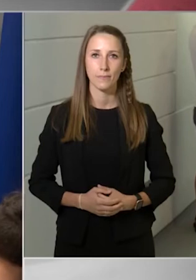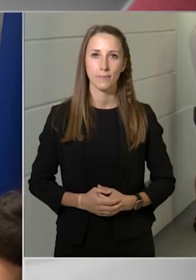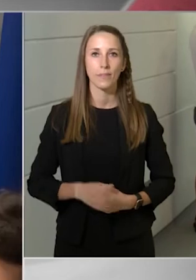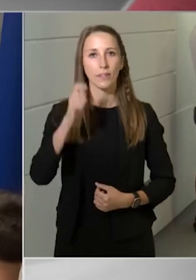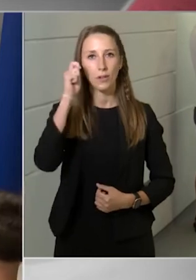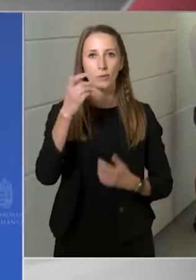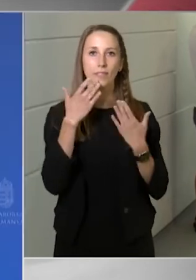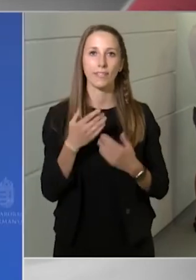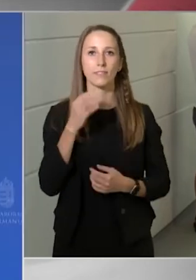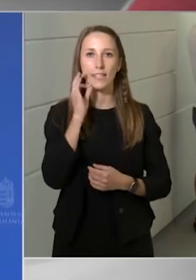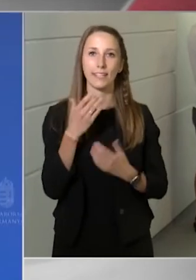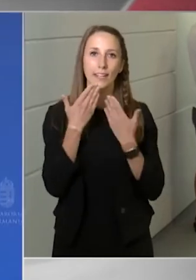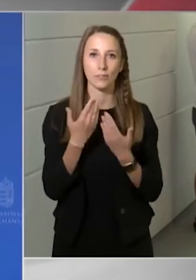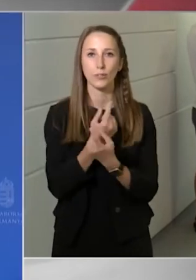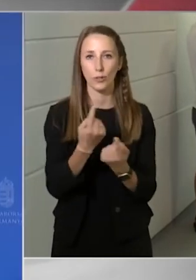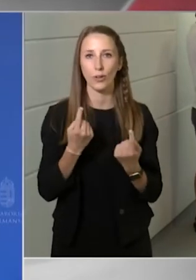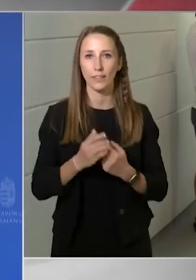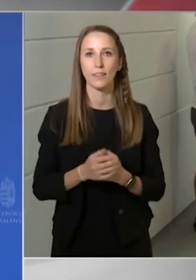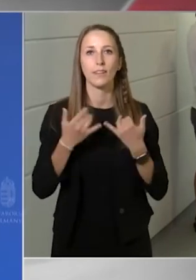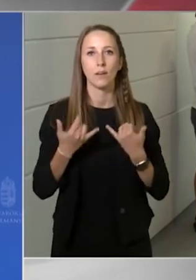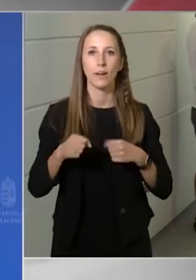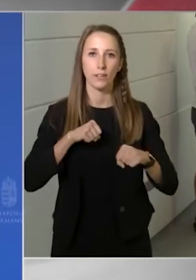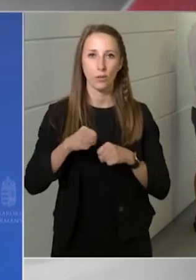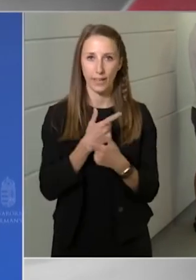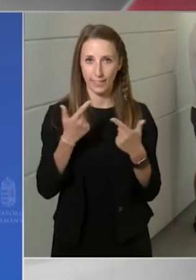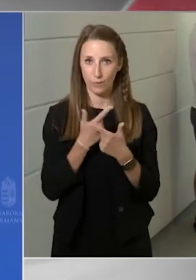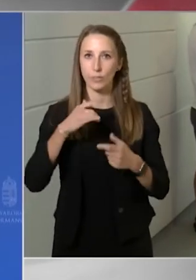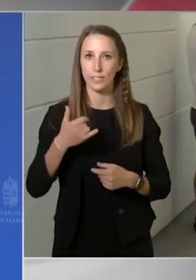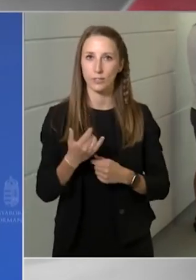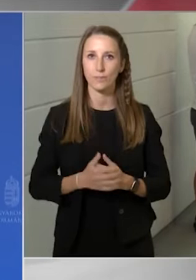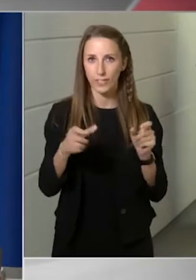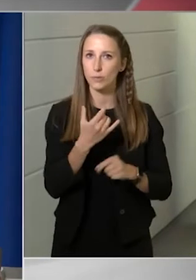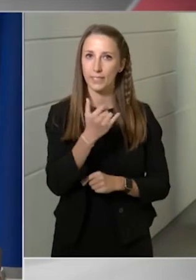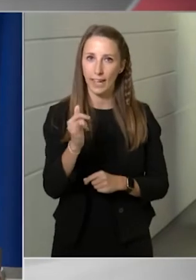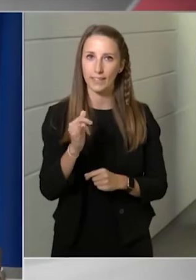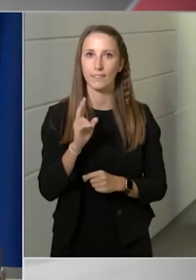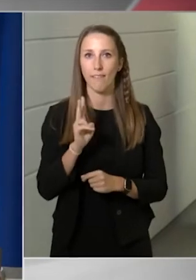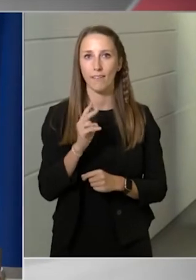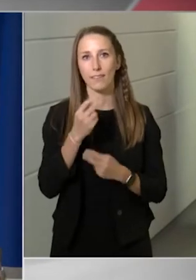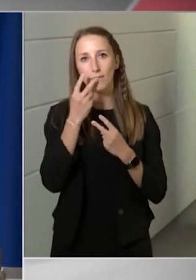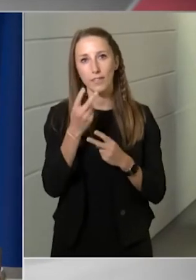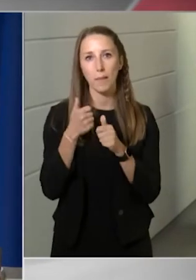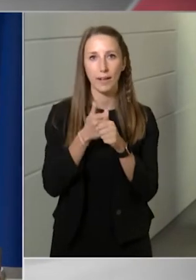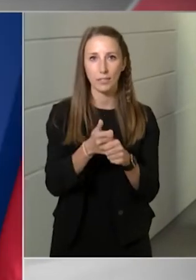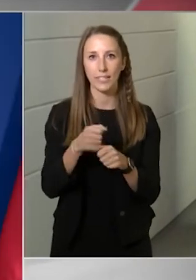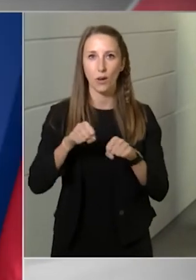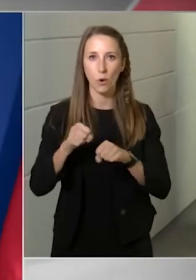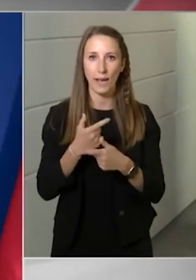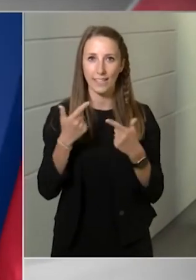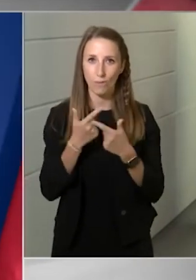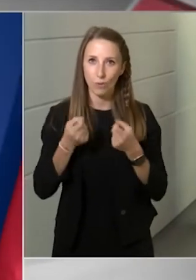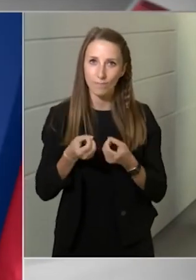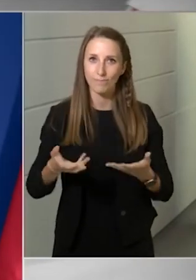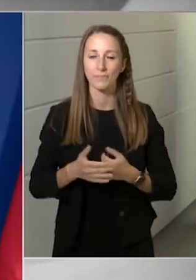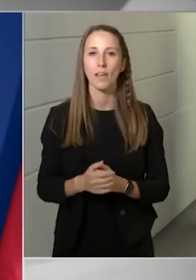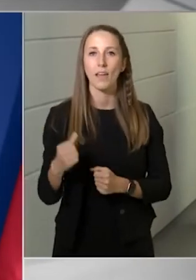A legutóbbi kormányülés óta az Európai Bizottsággal a helyreállítási alapról szóló tárgyalások előre haladtak. Emelte ki